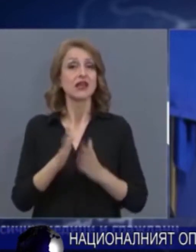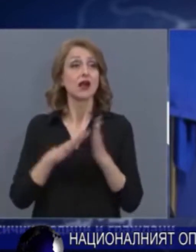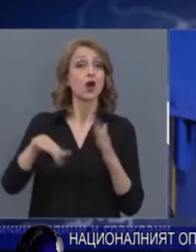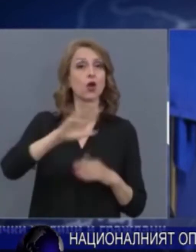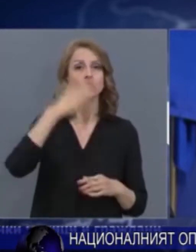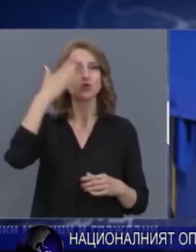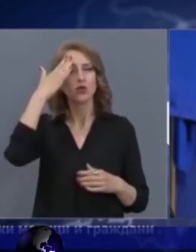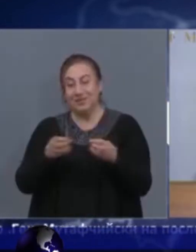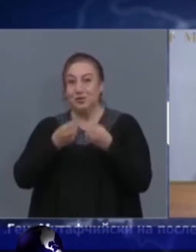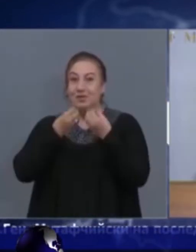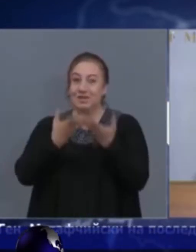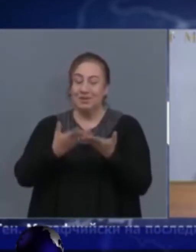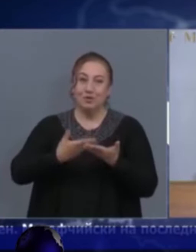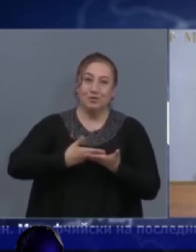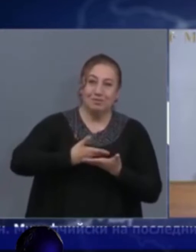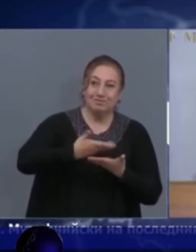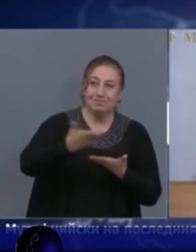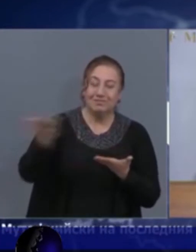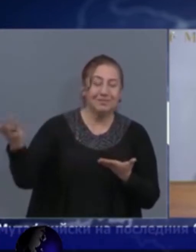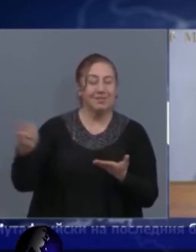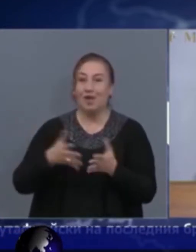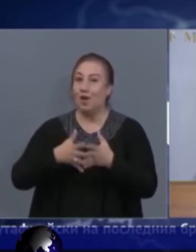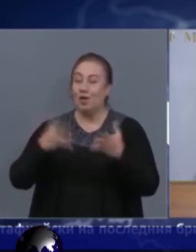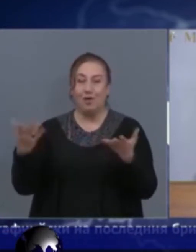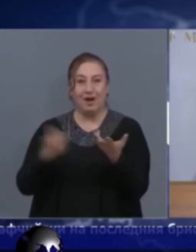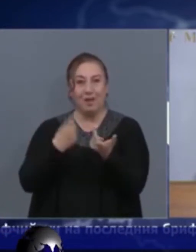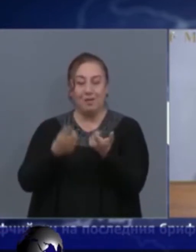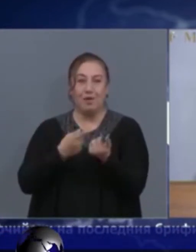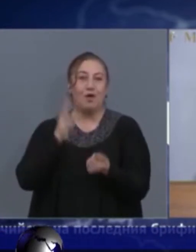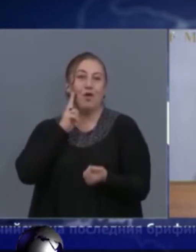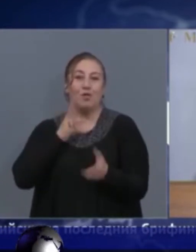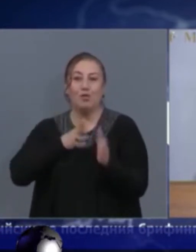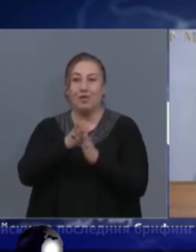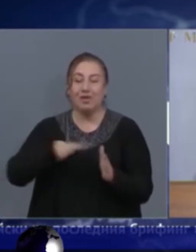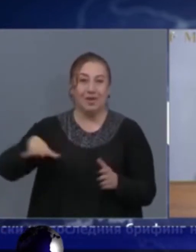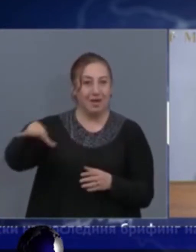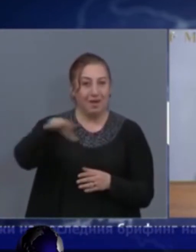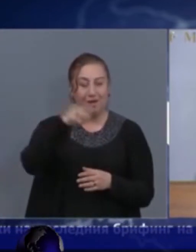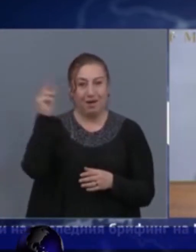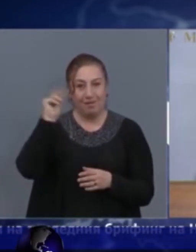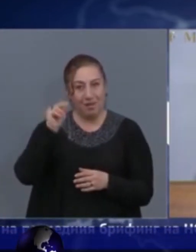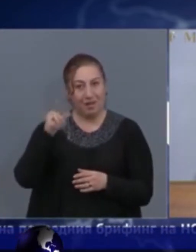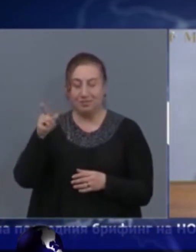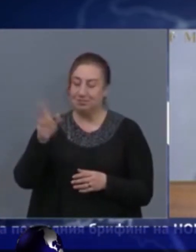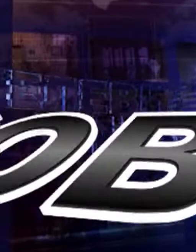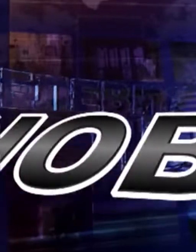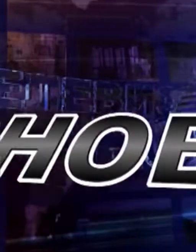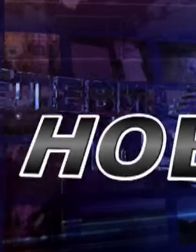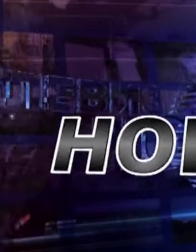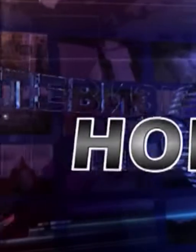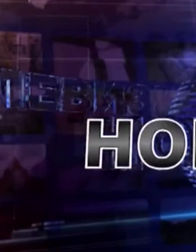които са с клиника, носване на маски. Въпреки, че се спират брифингите на Националния оперативен щаб, той ще функционира до 31 декември.